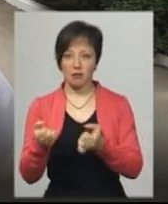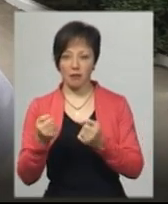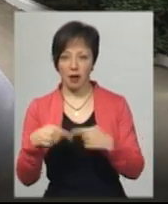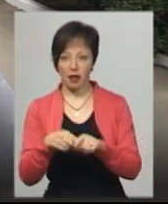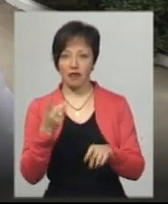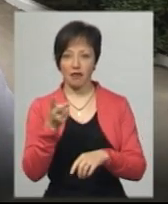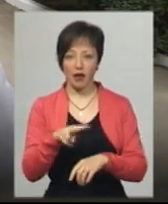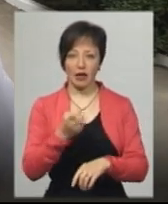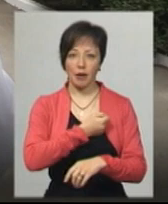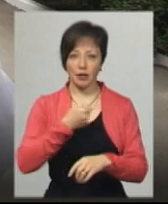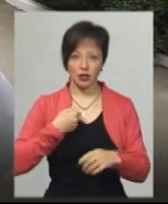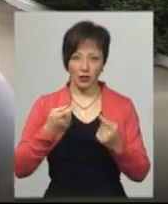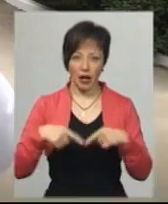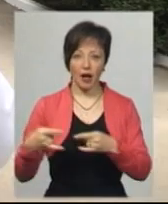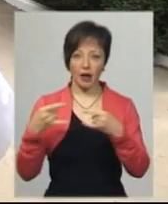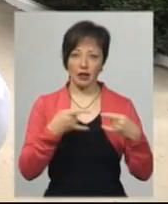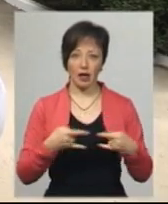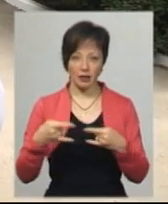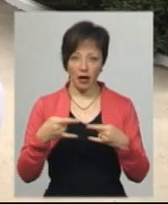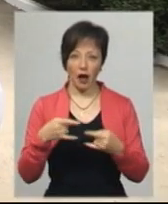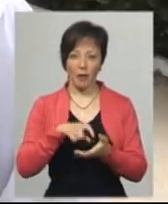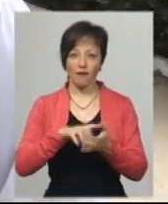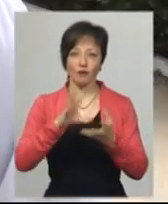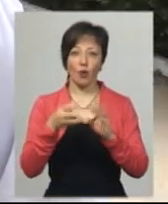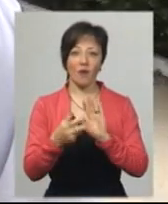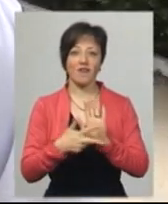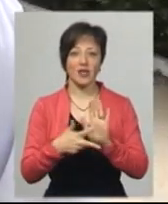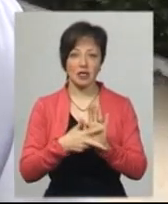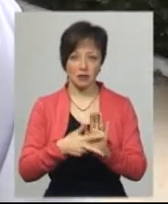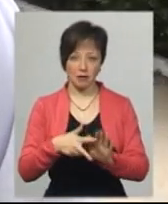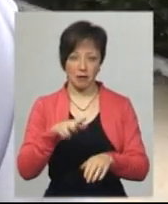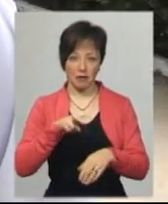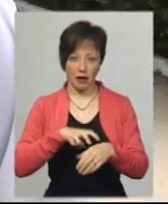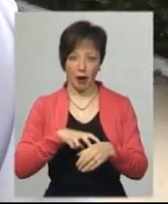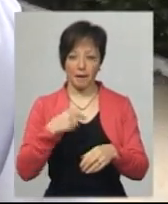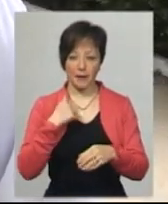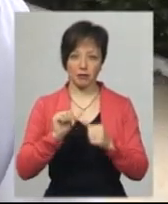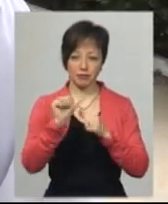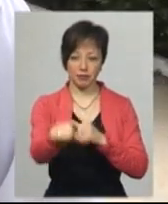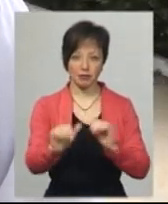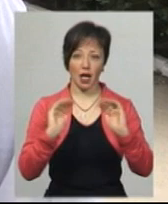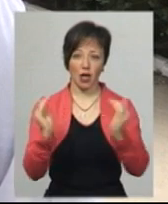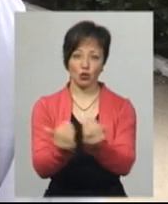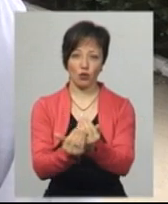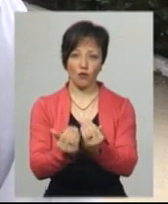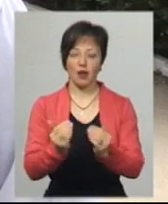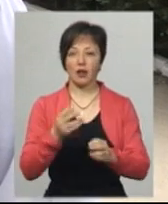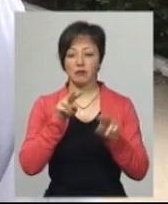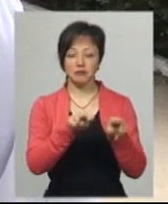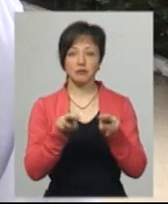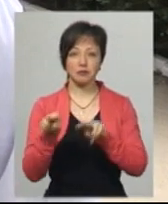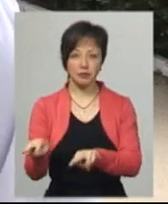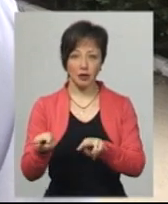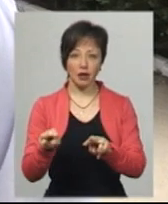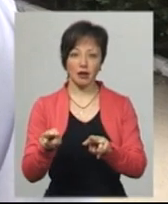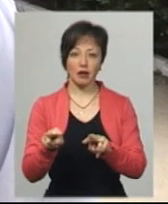терапевтичного відділення, з рентген-кабінету позитивні, всього вісім. Ми цих людей ізолювали, споглядаємо їх